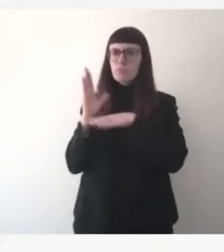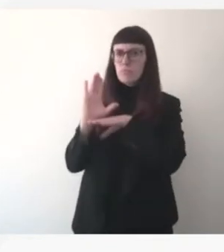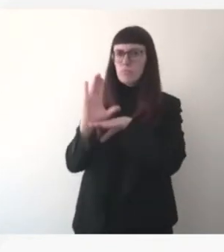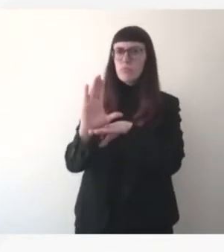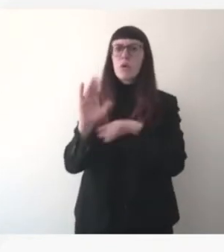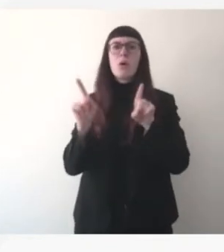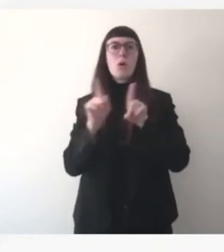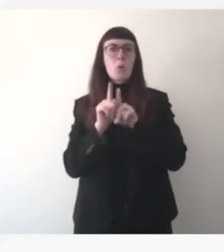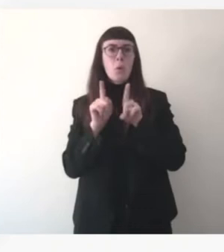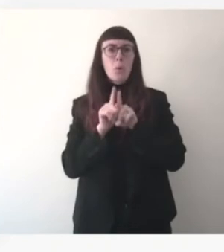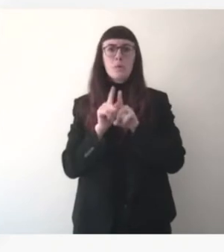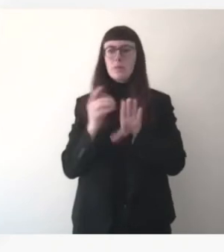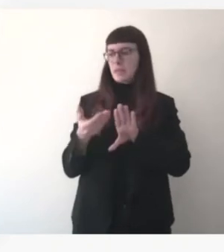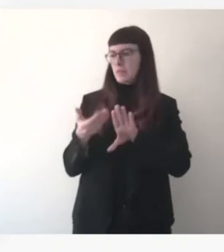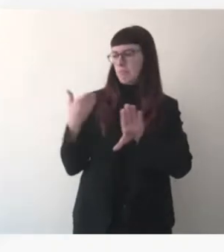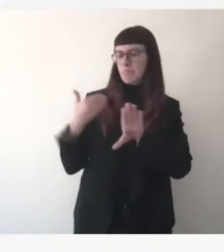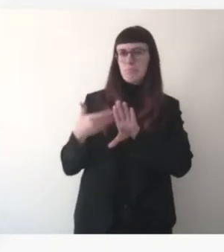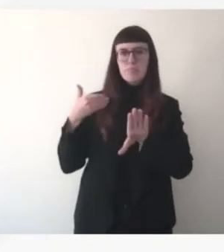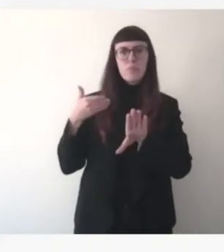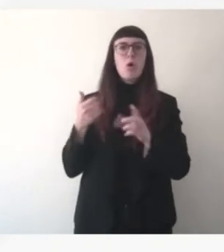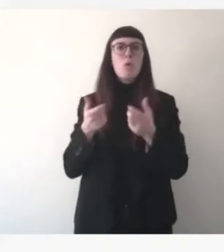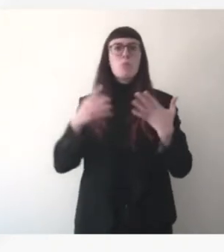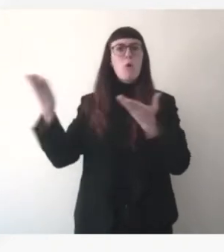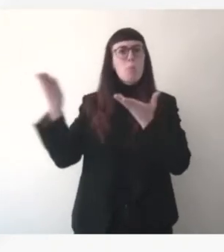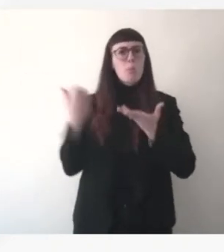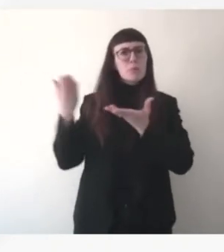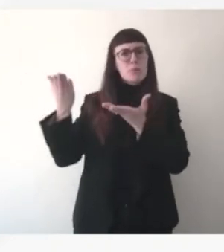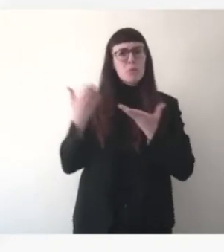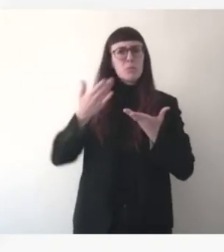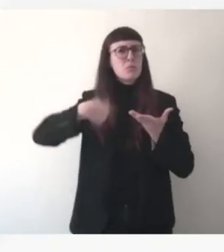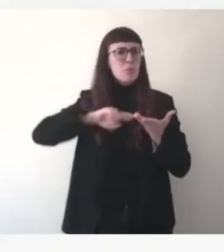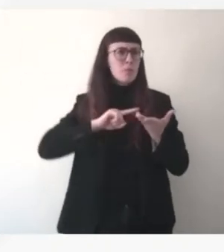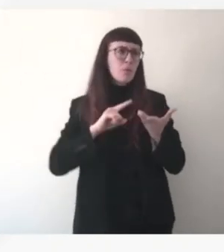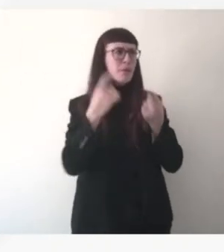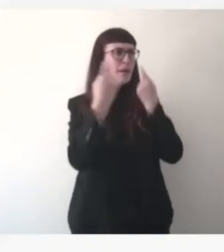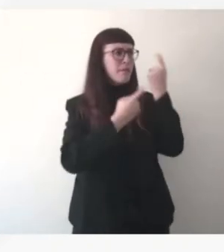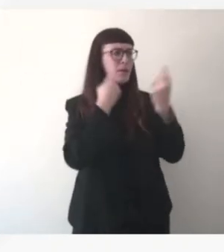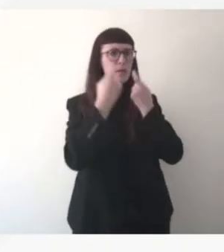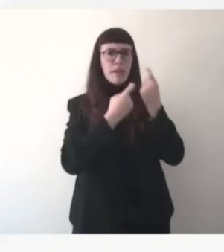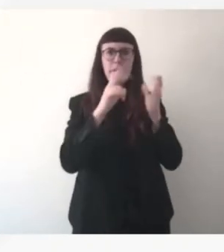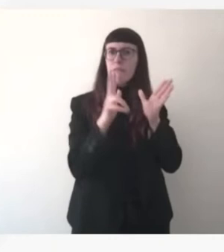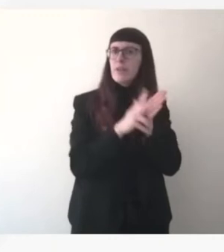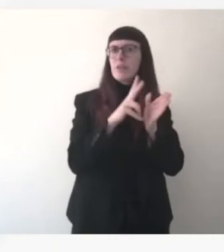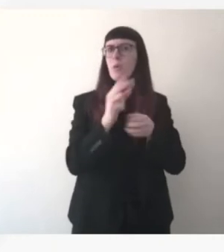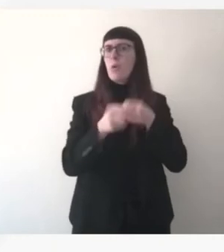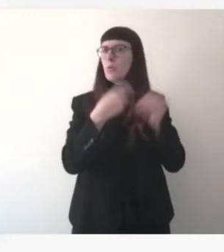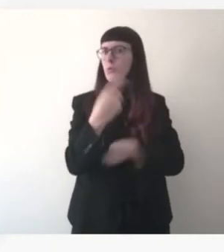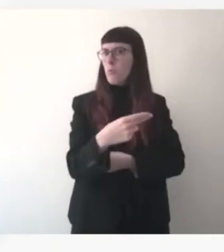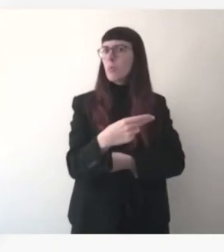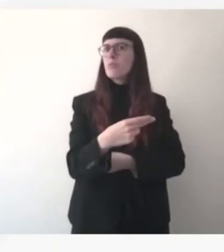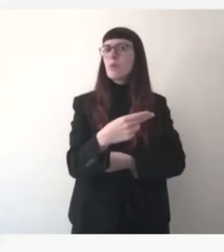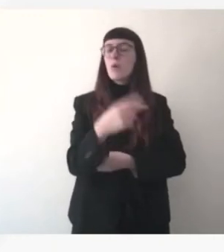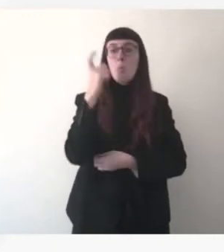la commission qui sont sur la table et qui doivent nous permettre d'aller à un niveau supérieur de préparation en matière de cyberdéfense.